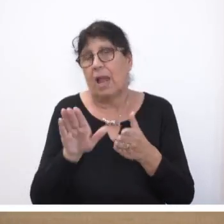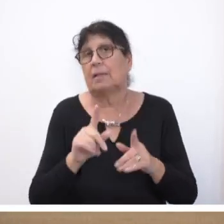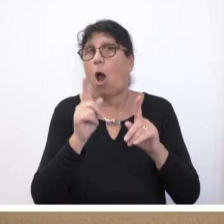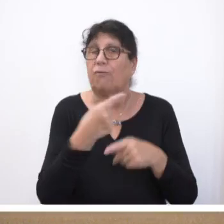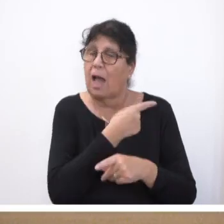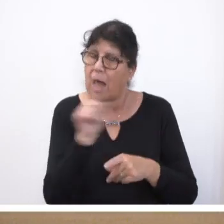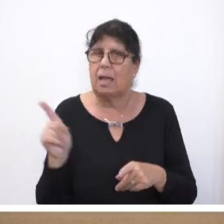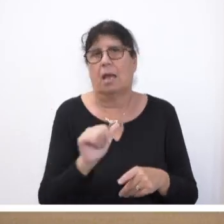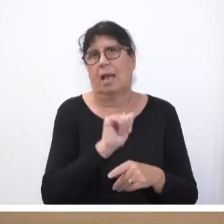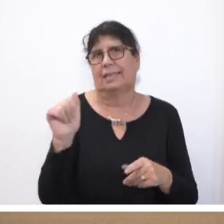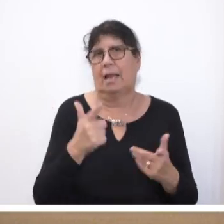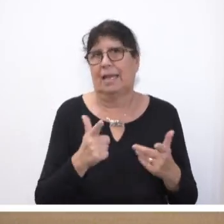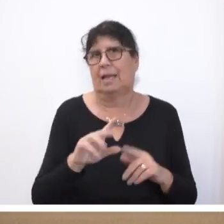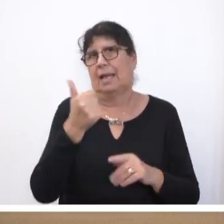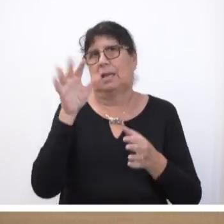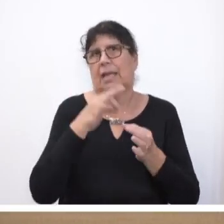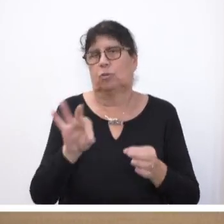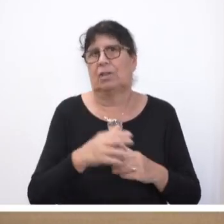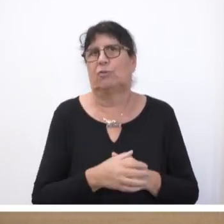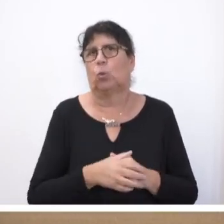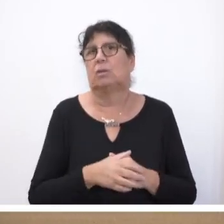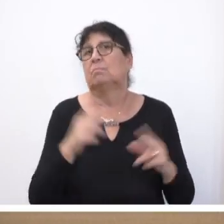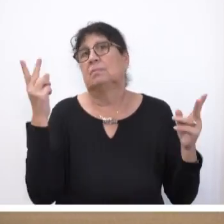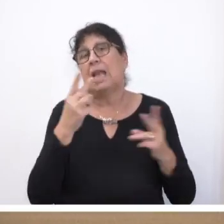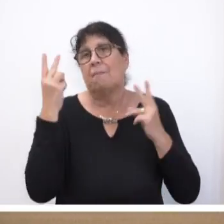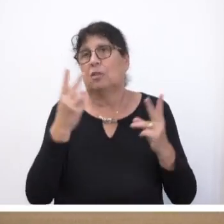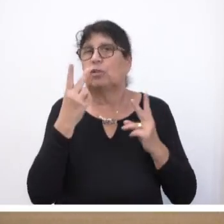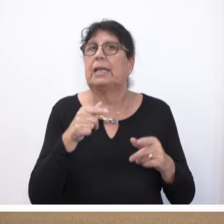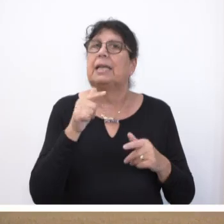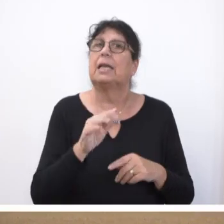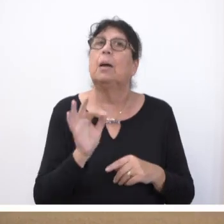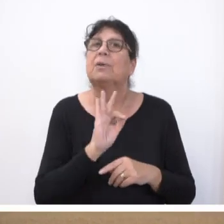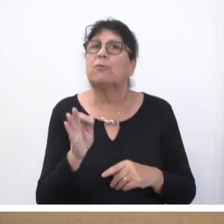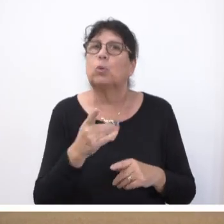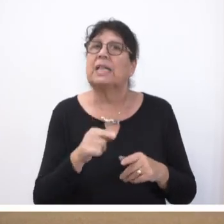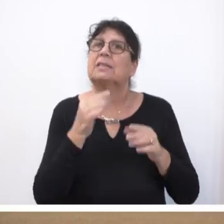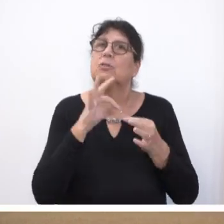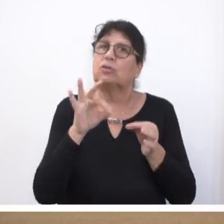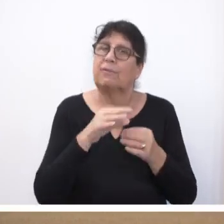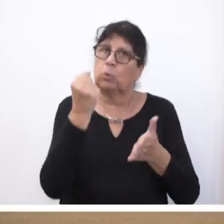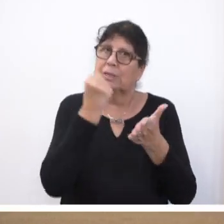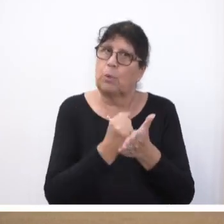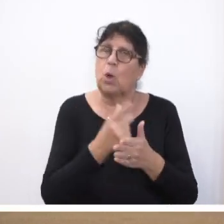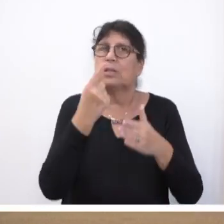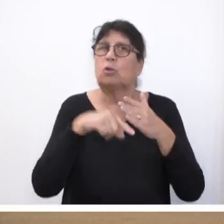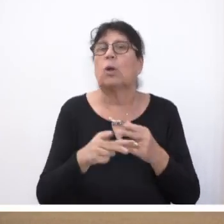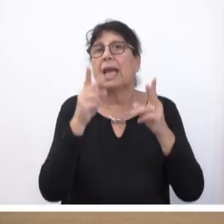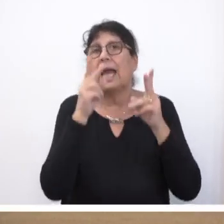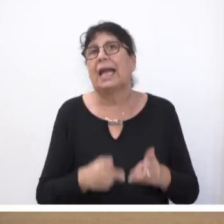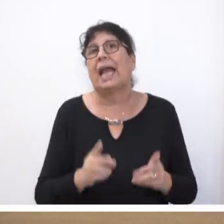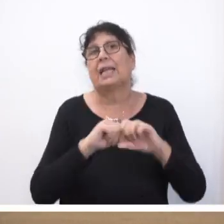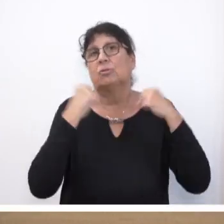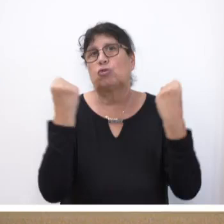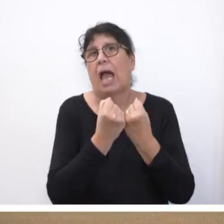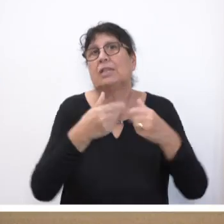alle Angelegenheiten einer Stiftung. Selbstverständlich ist diese Befugnis der Stiftungsbehörde stets durch rechtsstaatliche Schranken